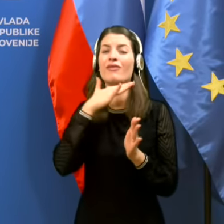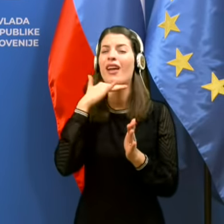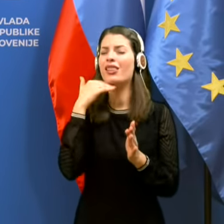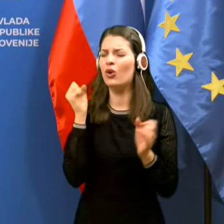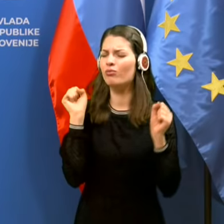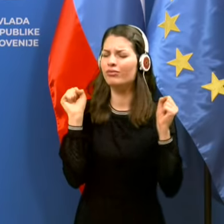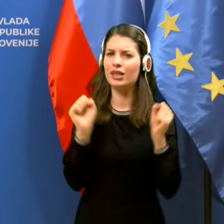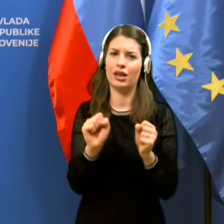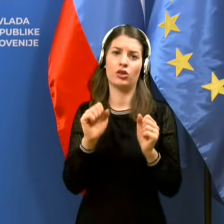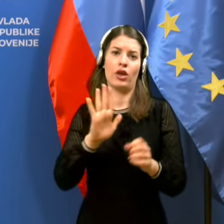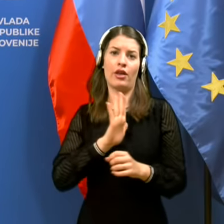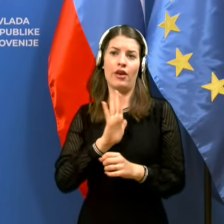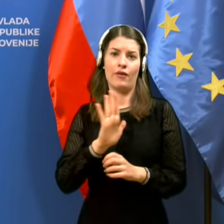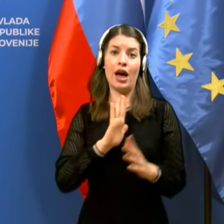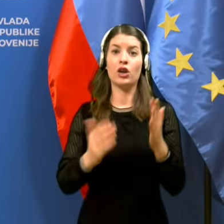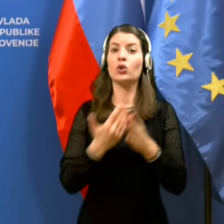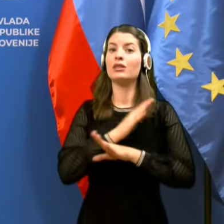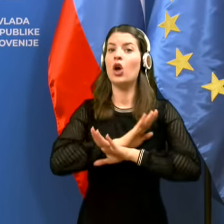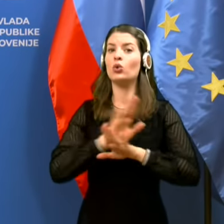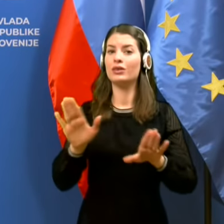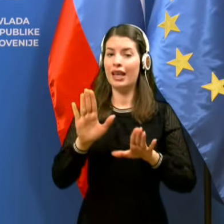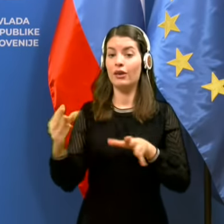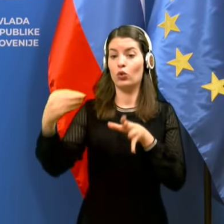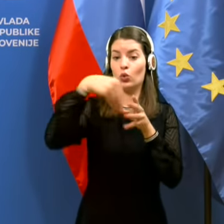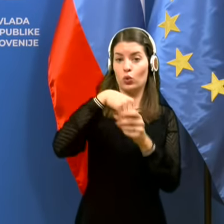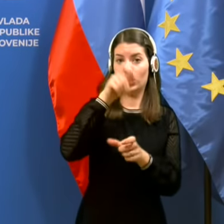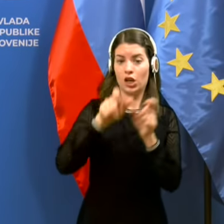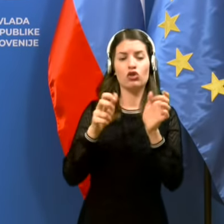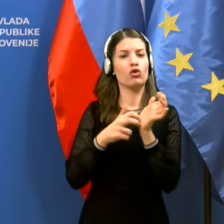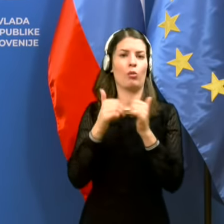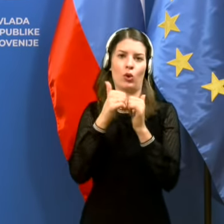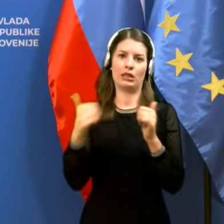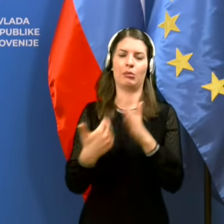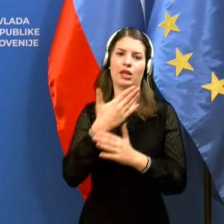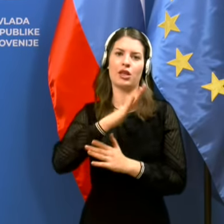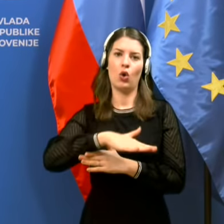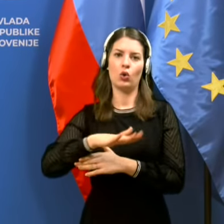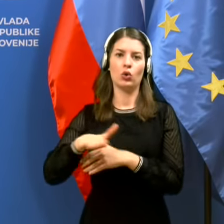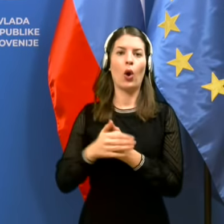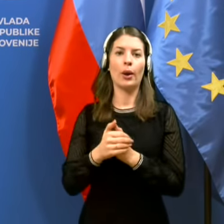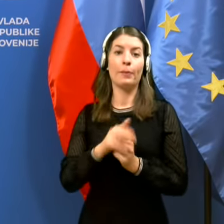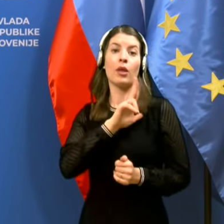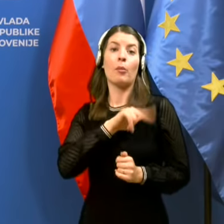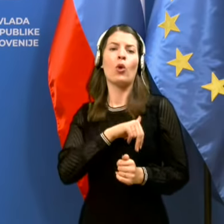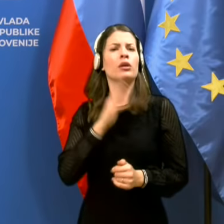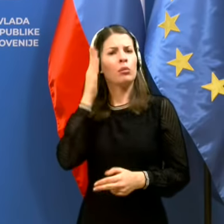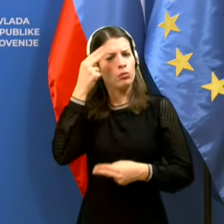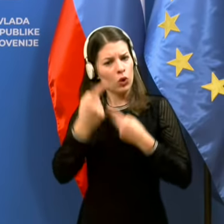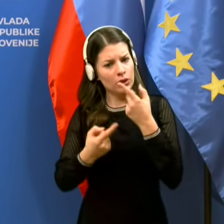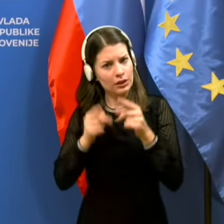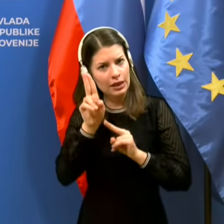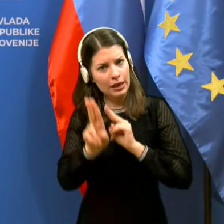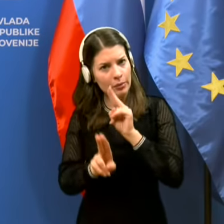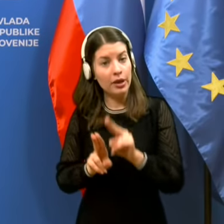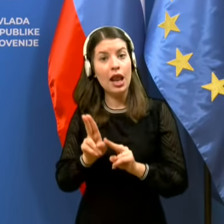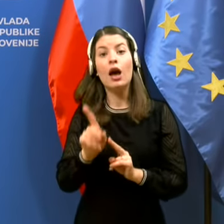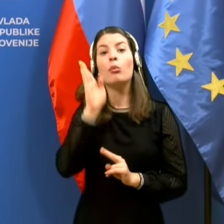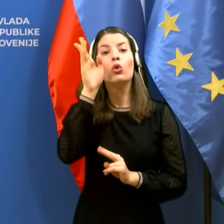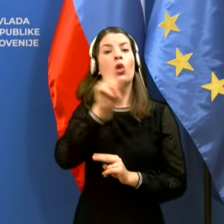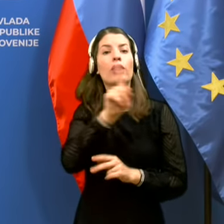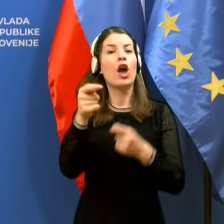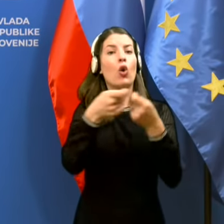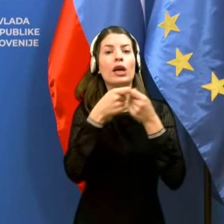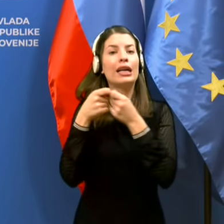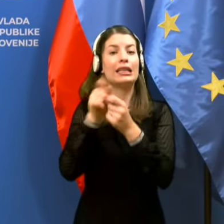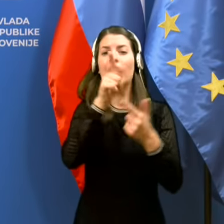zelo resno nevarnost za vse vdeležence, še posebej pa za otroke. Policija bo skrbela zato, da bodo neorganizirani in